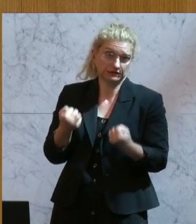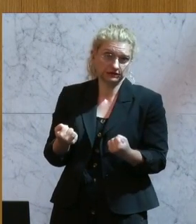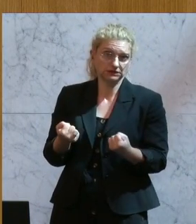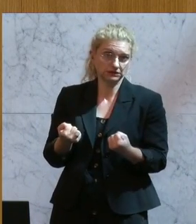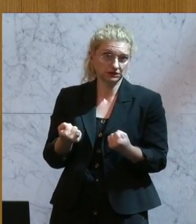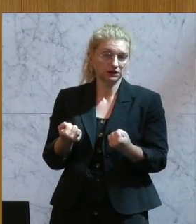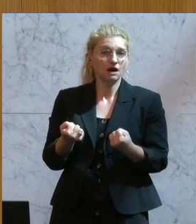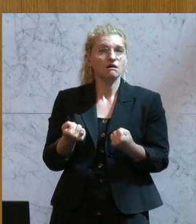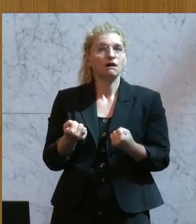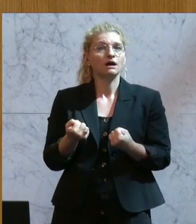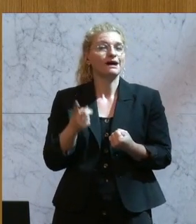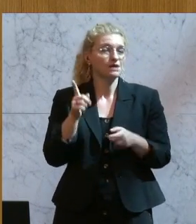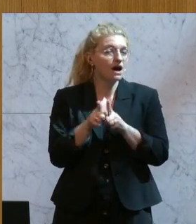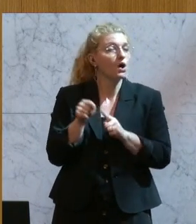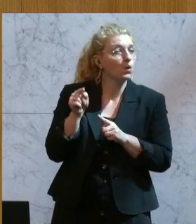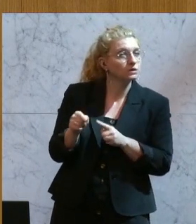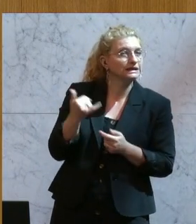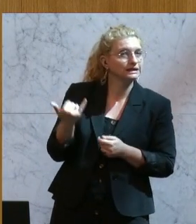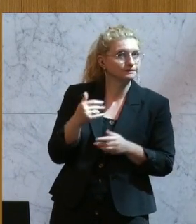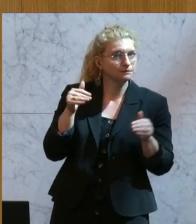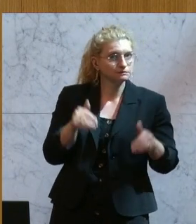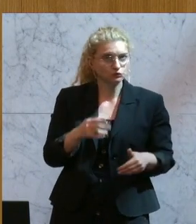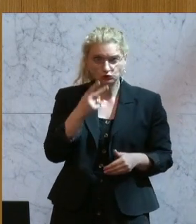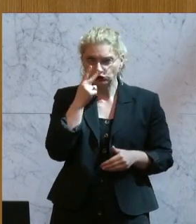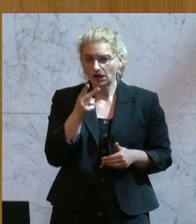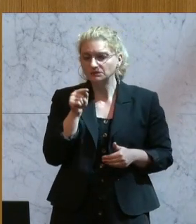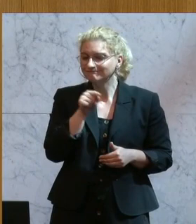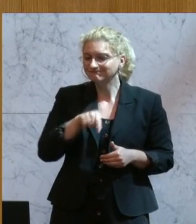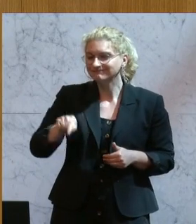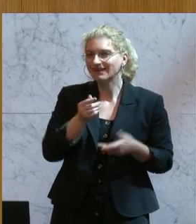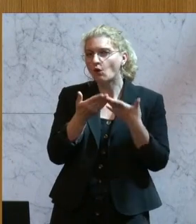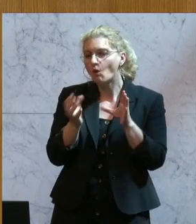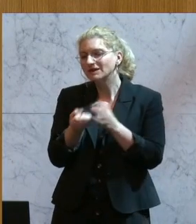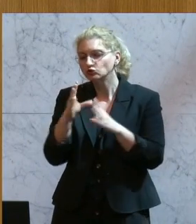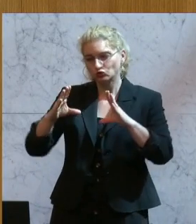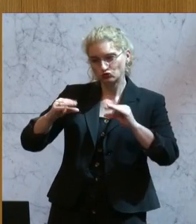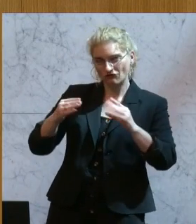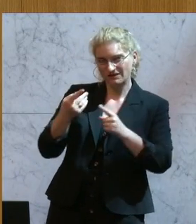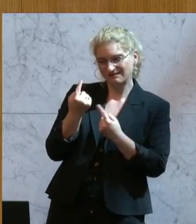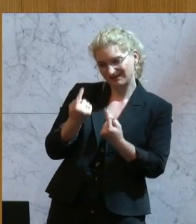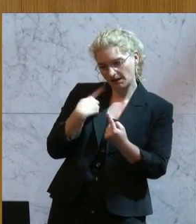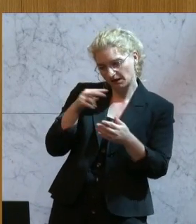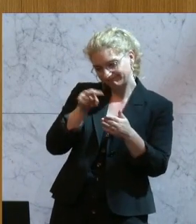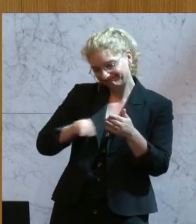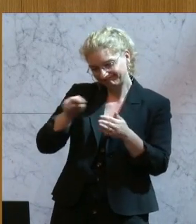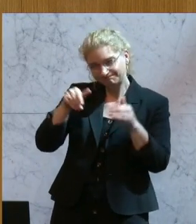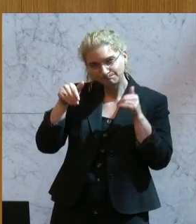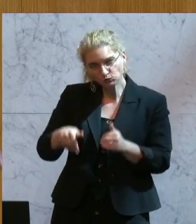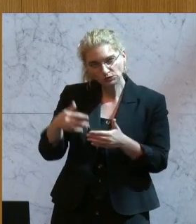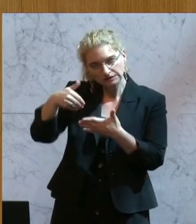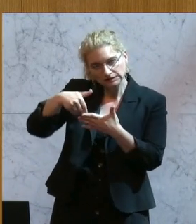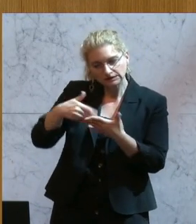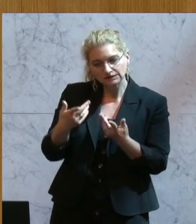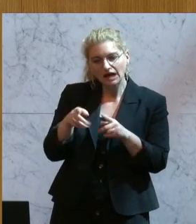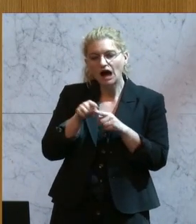werden. Aber auch hier muss man auch immer die Open-Source-Software an sich betrachten. Es geht hier darum,